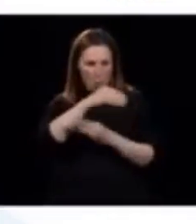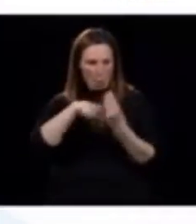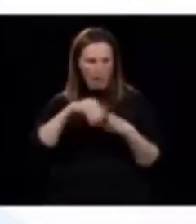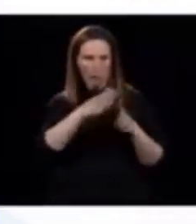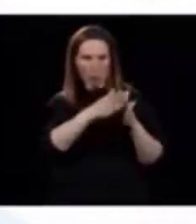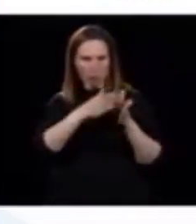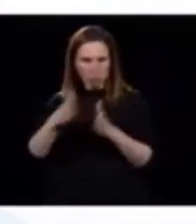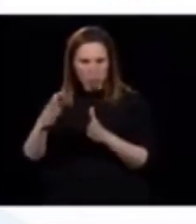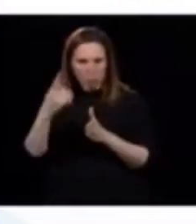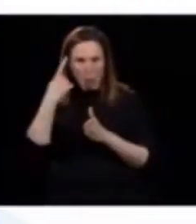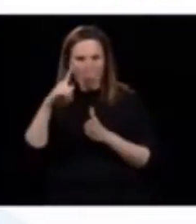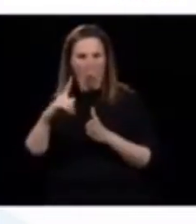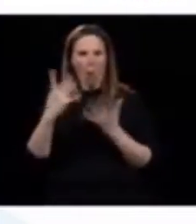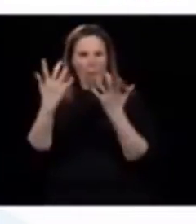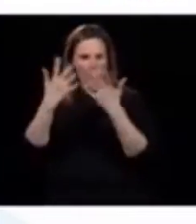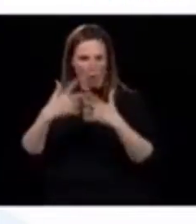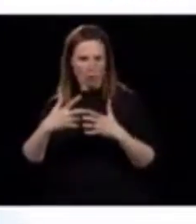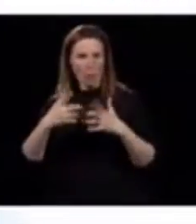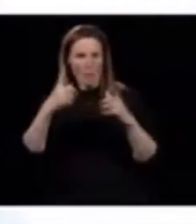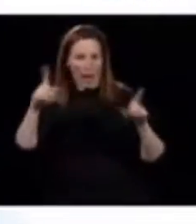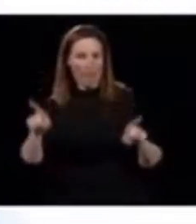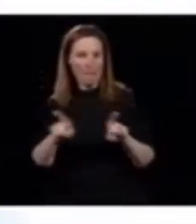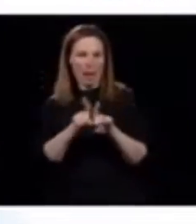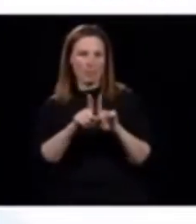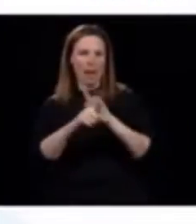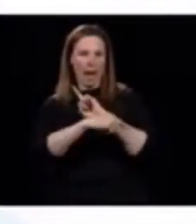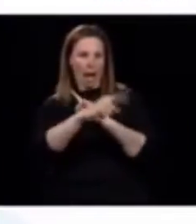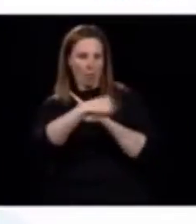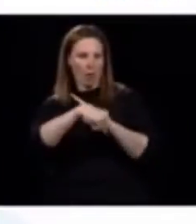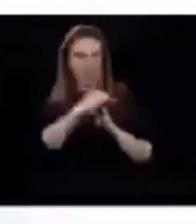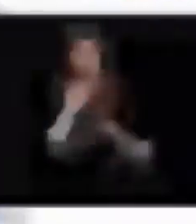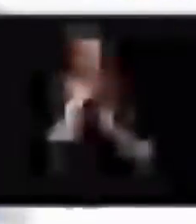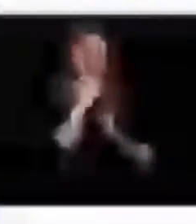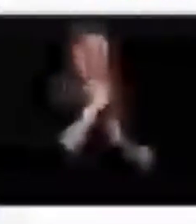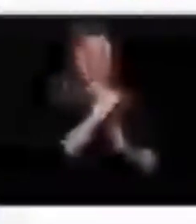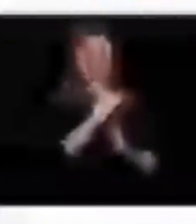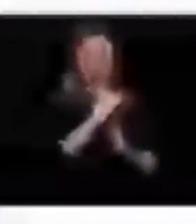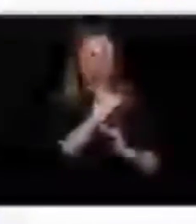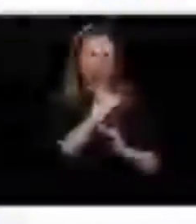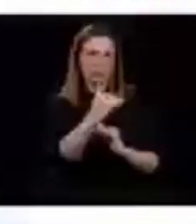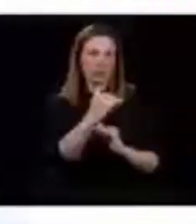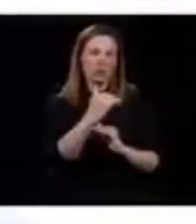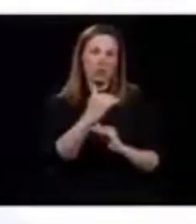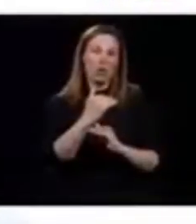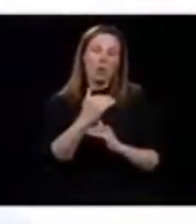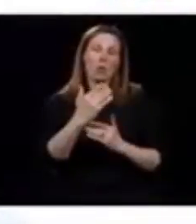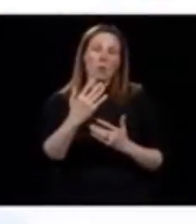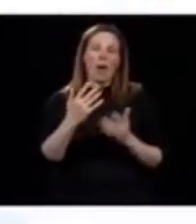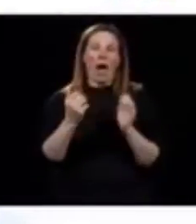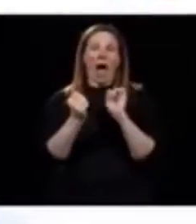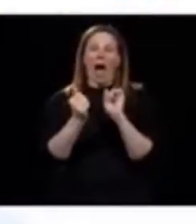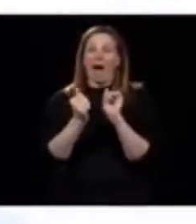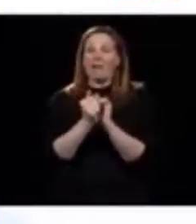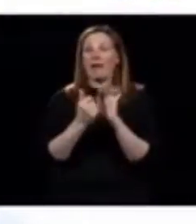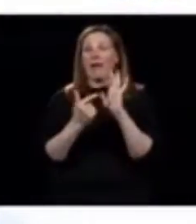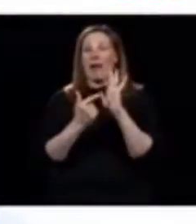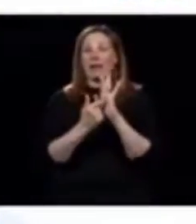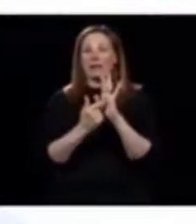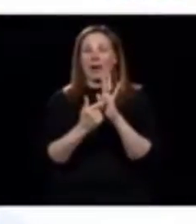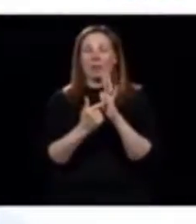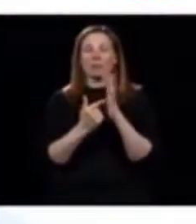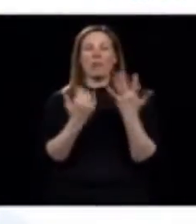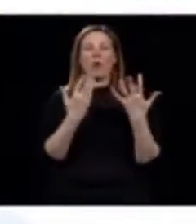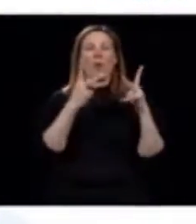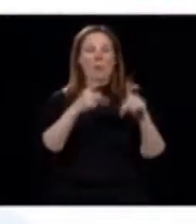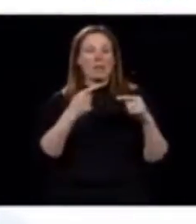permettent le fonctionnement, puis qu'on protège en même temps leurs employés par un moins grand nombre sur place,